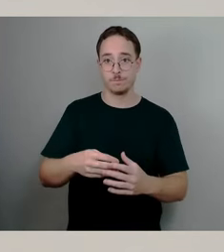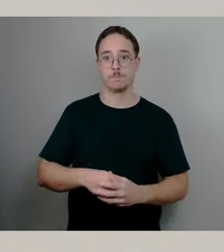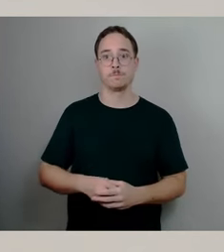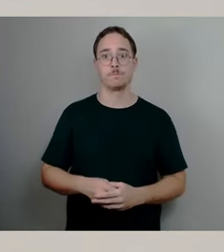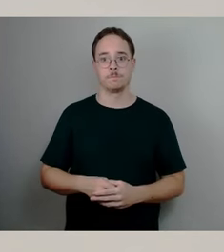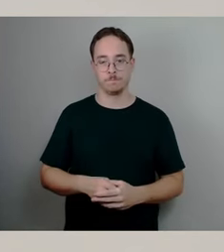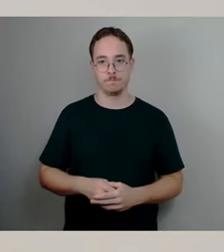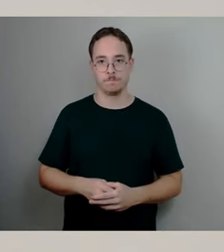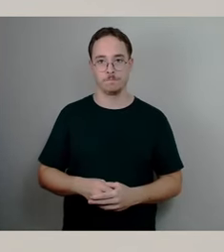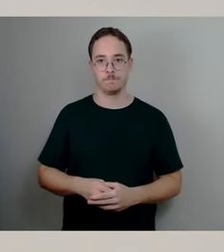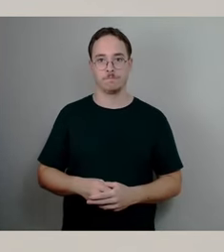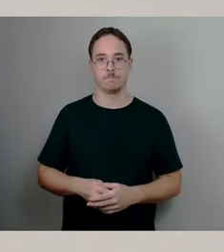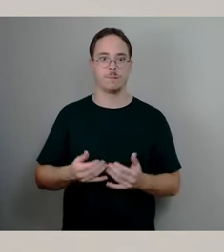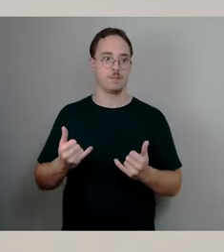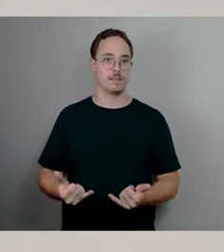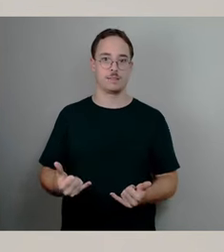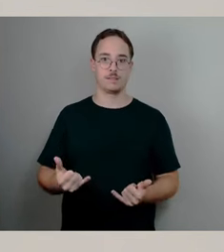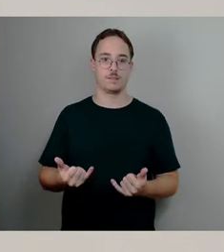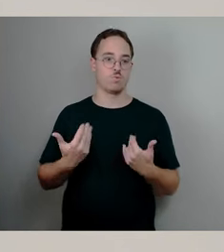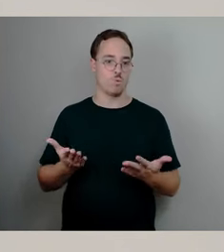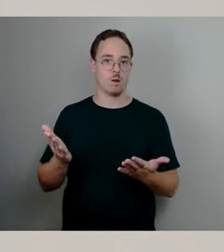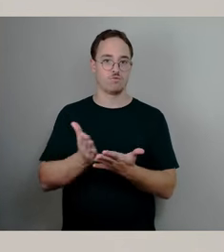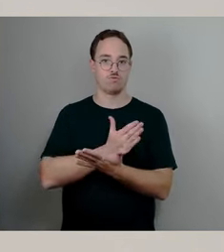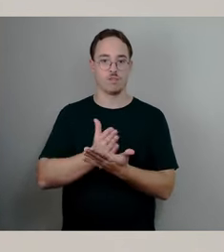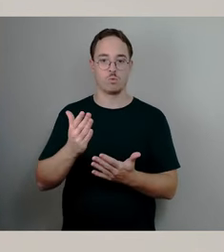jetzt nicht die Entscheidung getroffen worden,